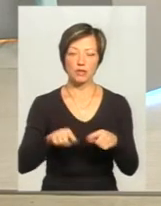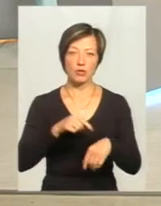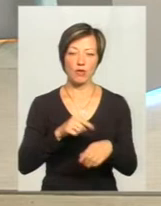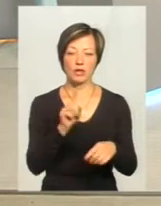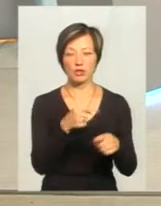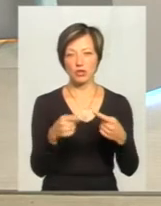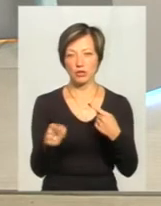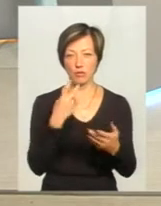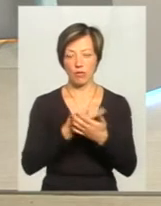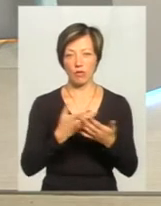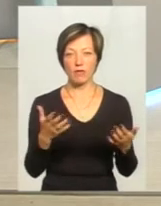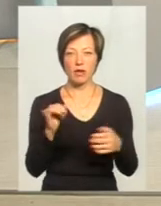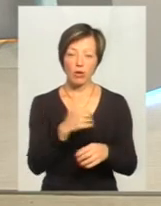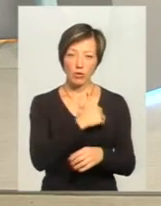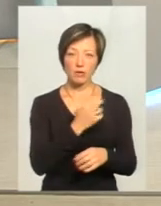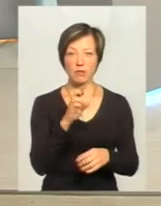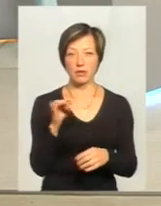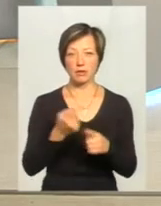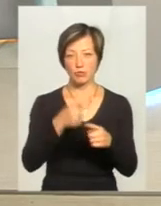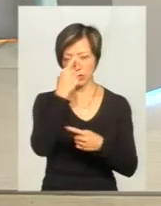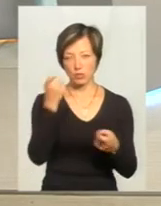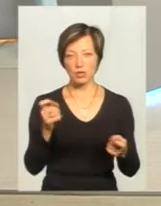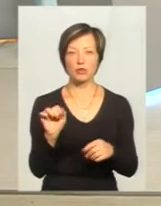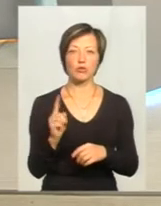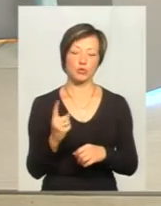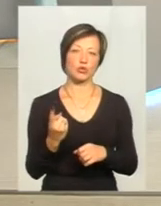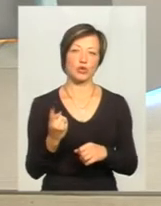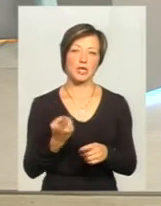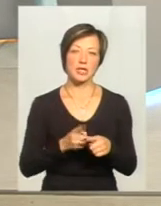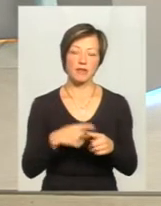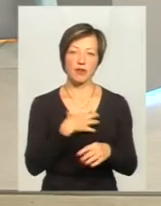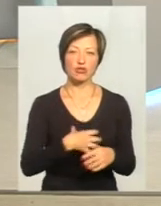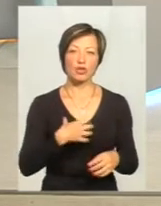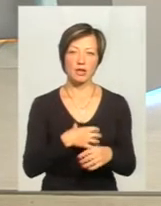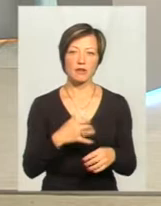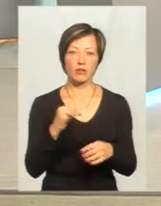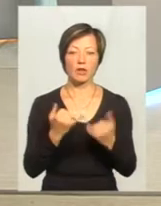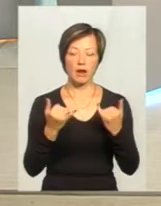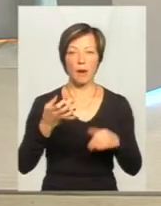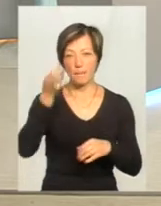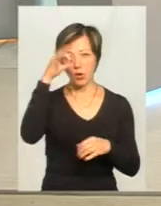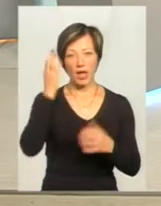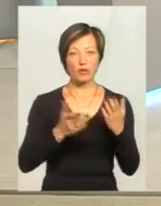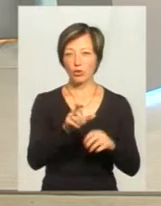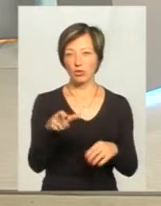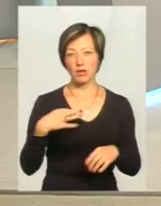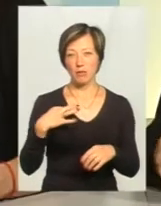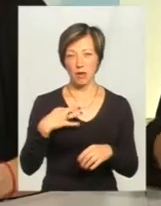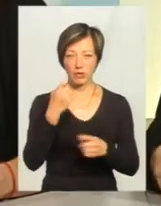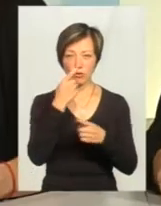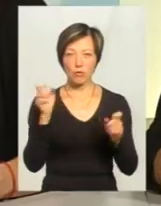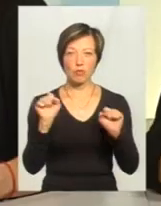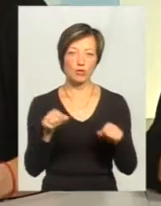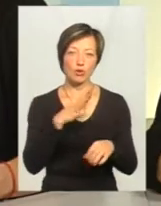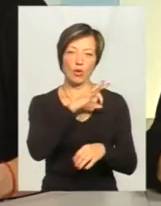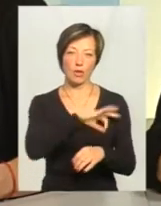ті чи інші прояви. І я хотів би на цьому наголосити, тому що це досить важливо для органів поліції. Якщо людині не важлива та чи інша інформація, вона